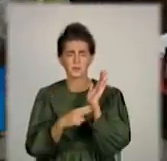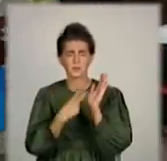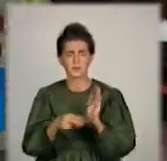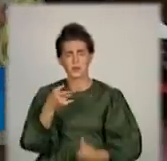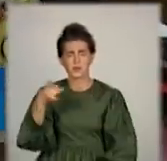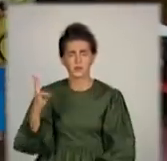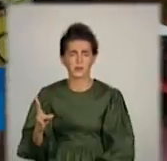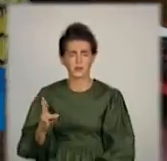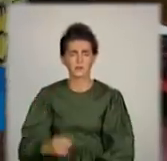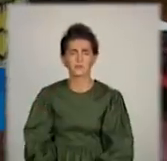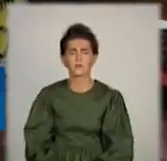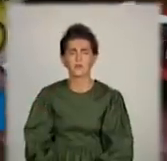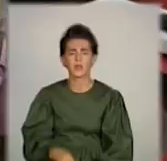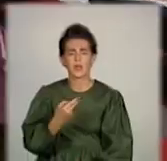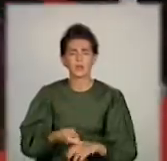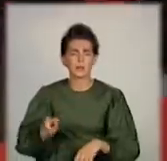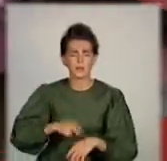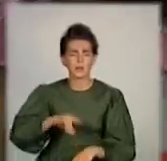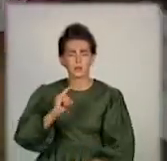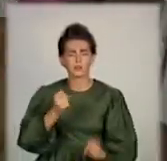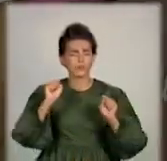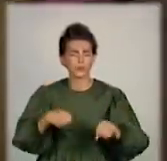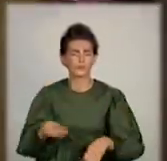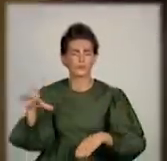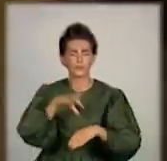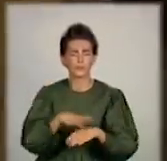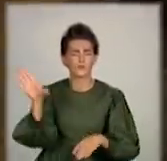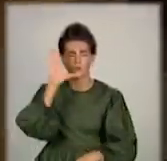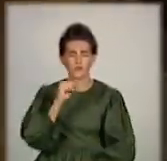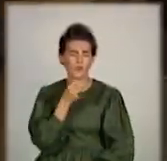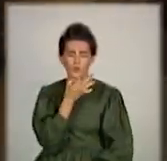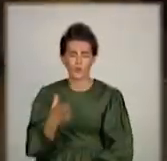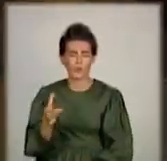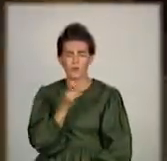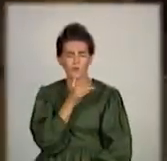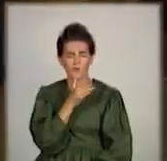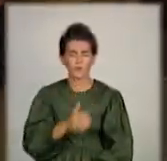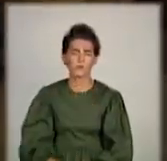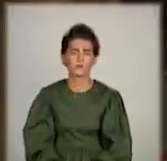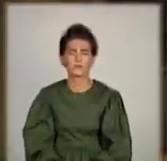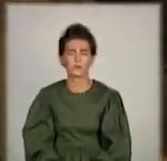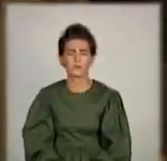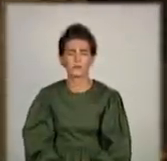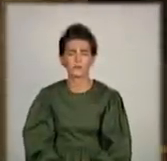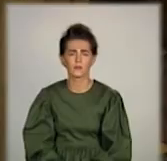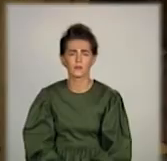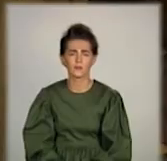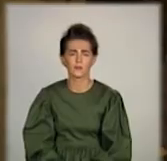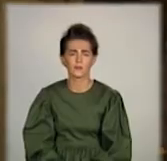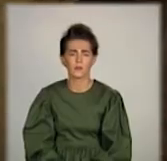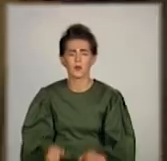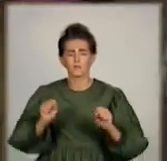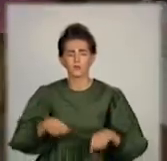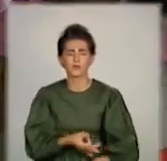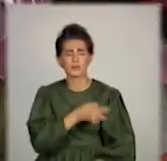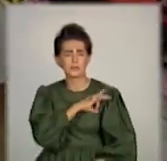для дитина видно, в будь-яке часу буде відражатися, як лінеечки раніше були. Можна